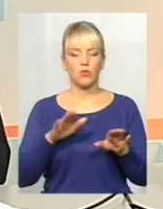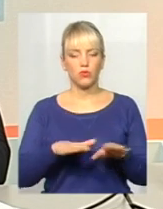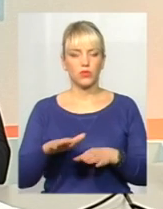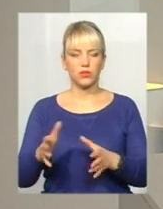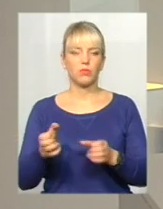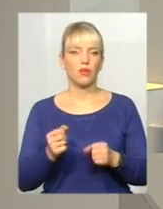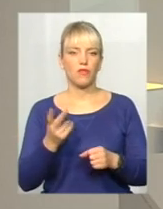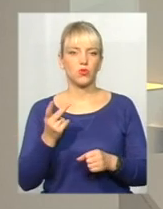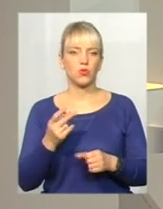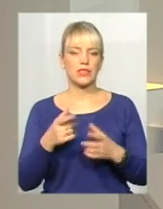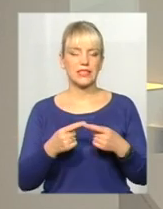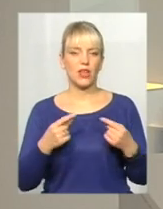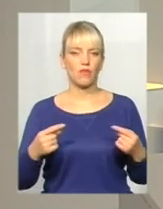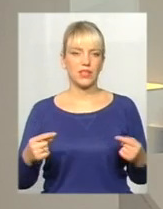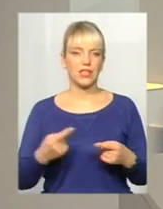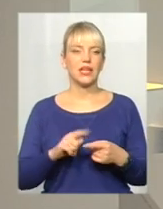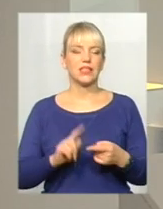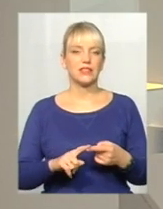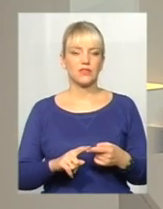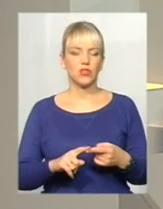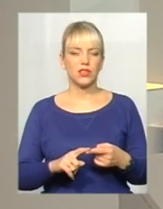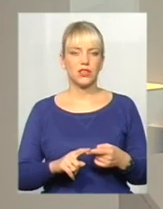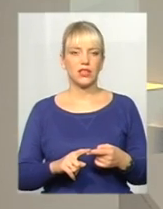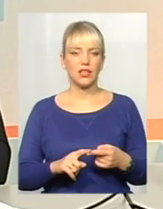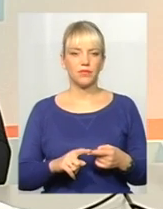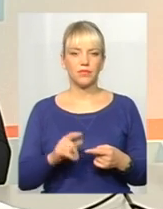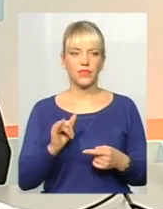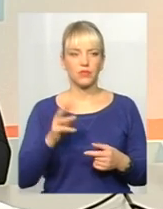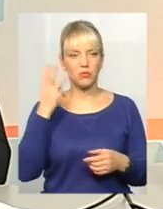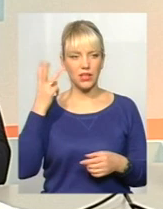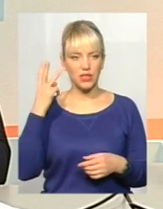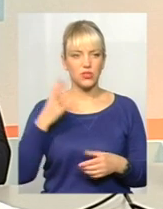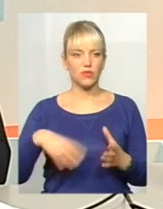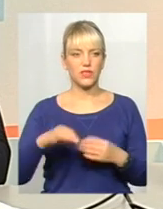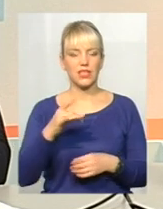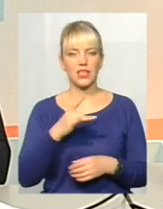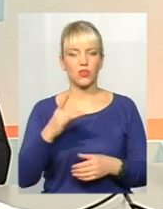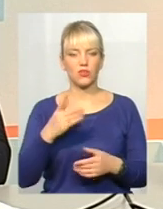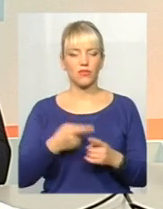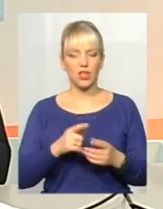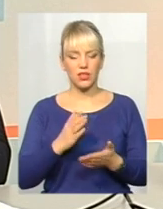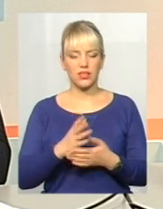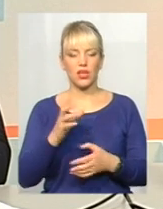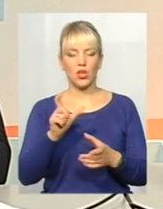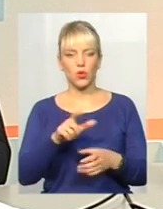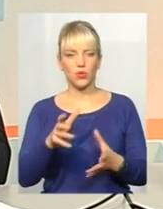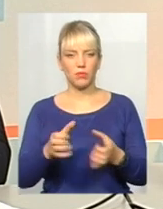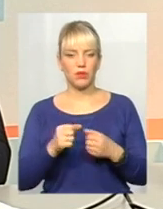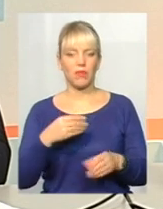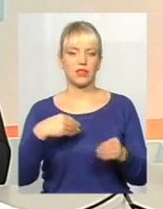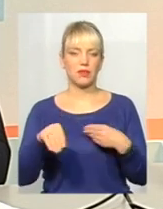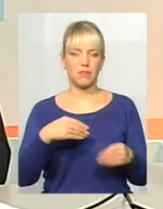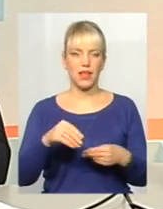второсередини, вона присутня і в Хмельницькому, і в усіх районах, тобто вона є. І люди приймають і пластик, і пляшку,